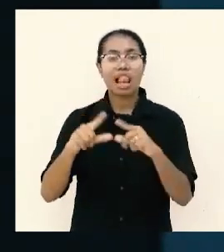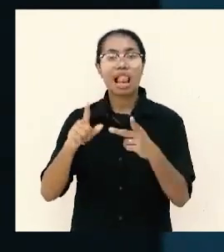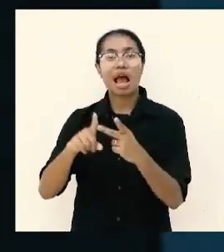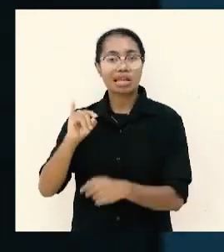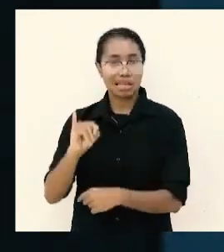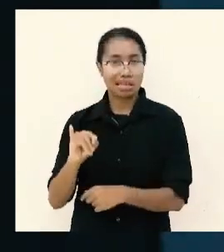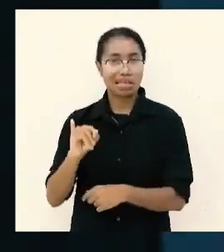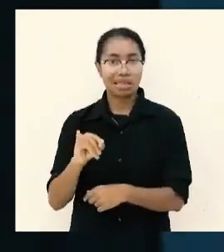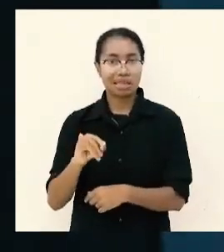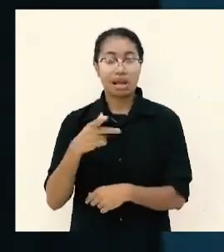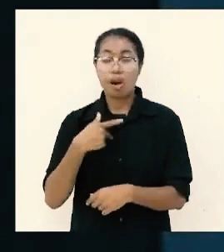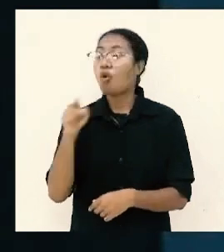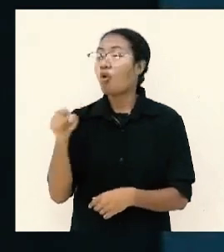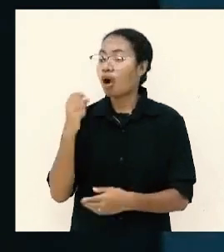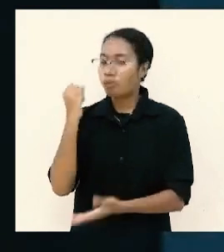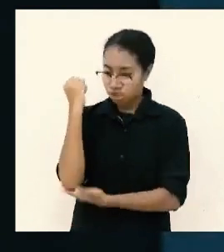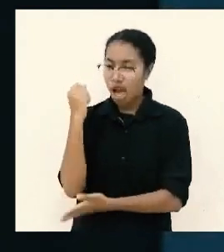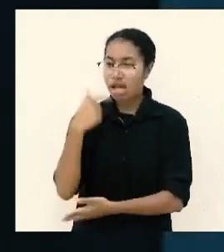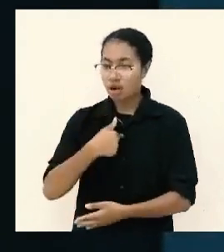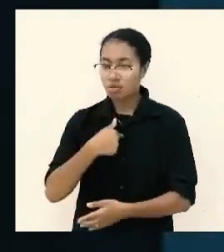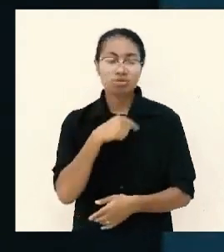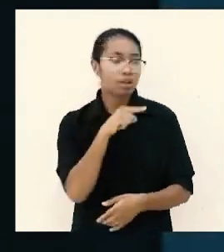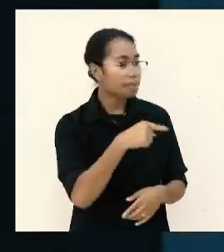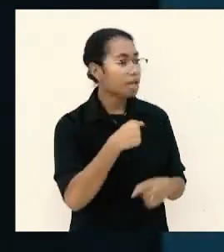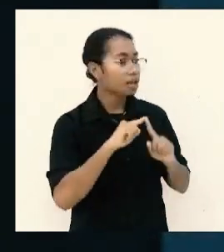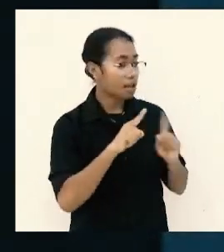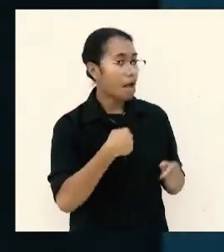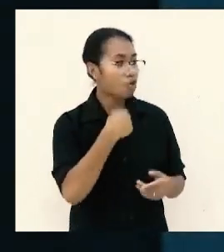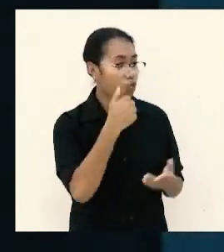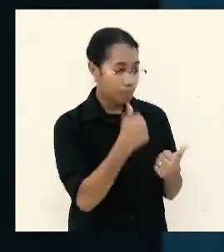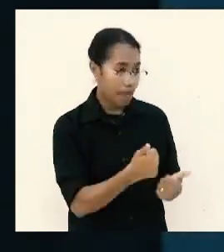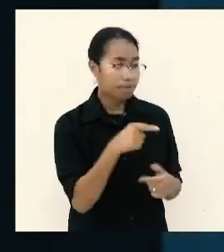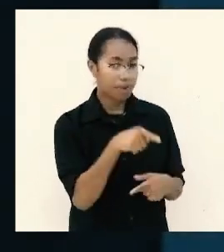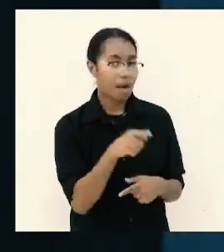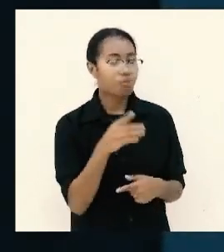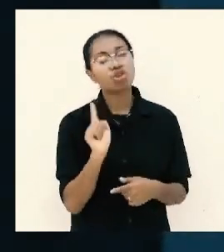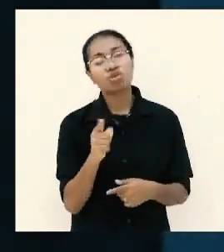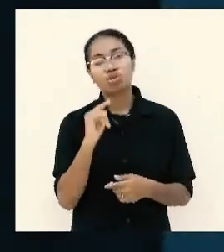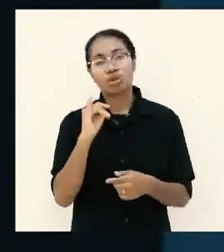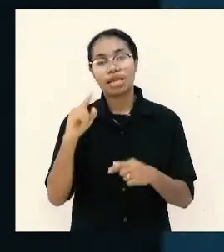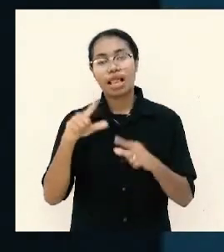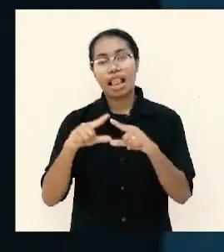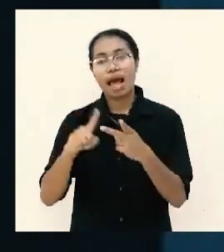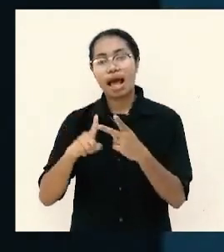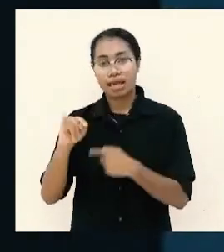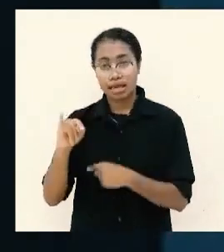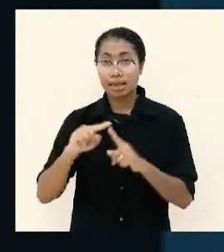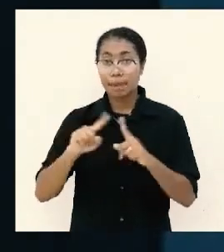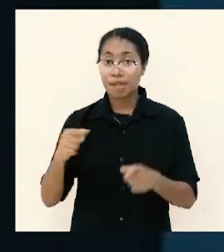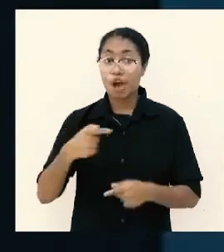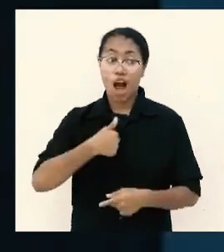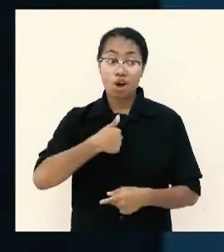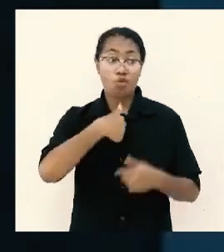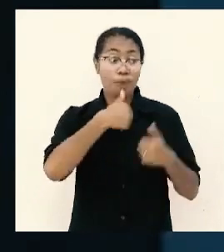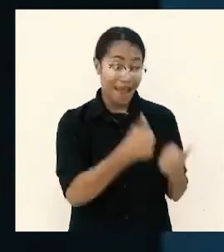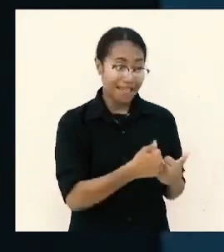ilahi kamu jahat pada saya saya baik pada kamu itu ilahi tapi kalau saya baik kepada kamu kamu jahat kepada saya itu